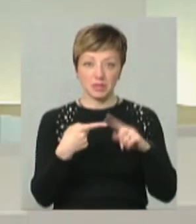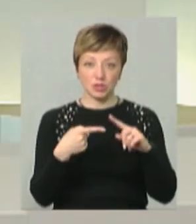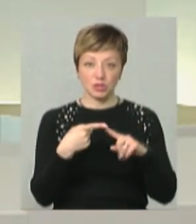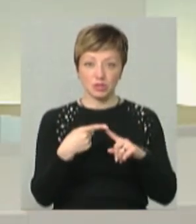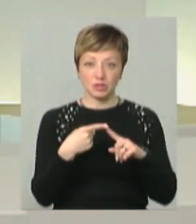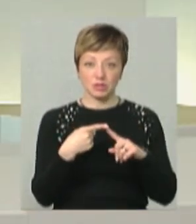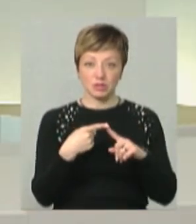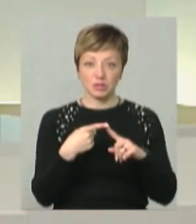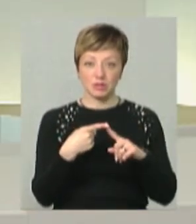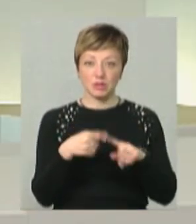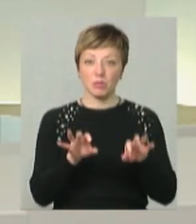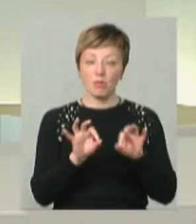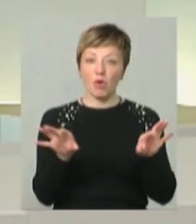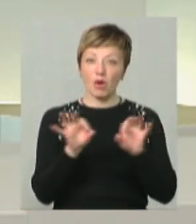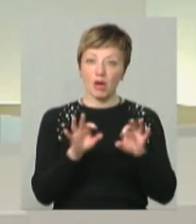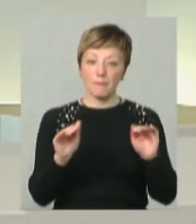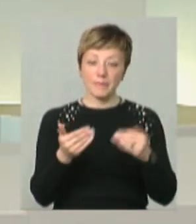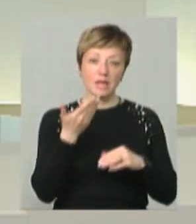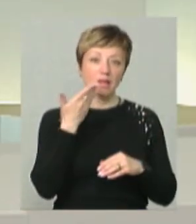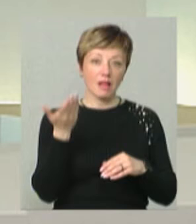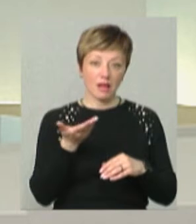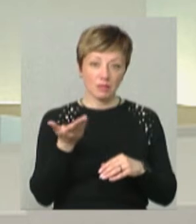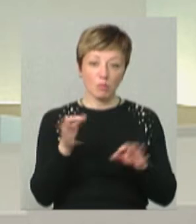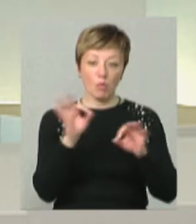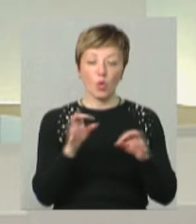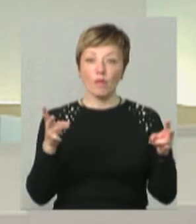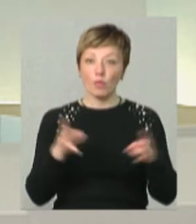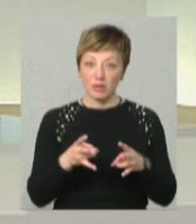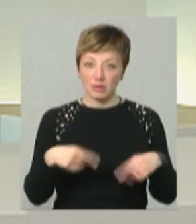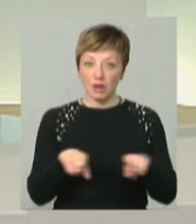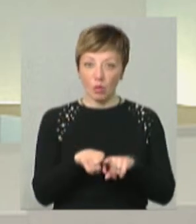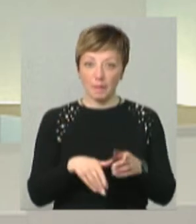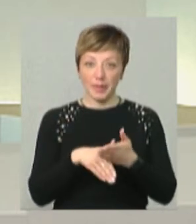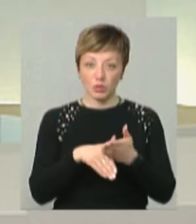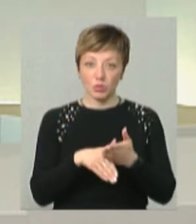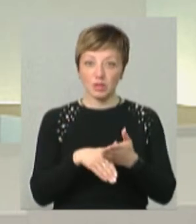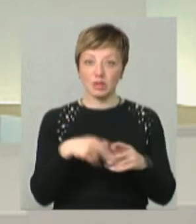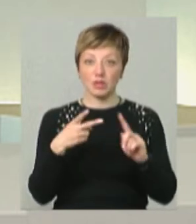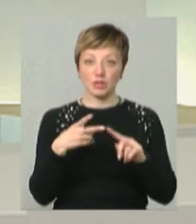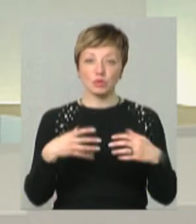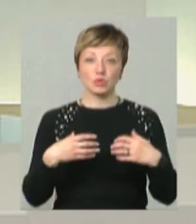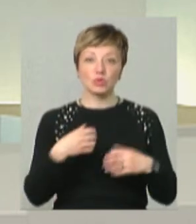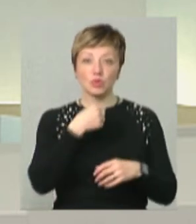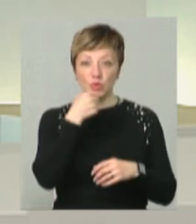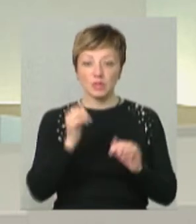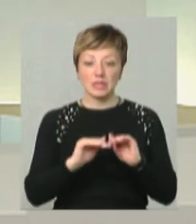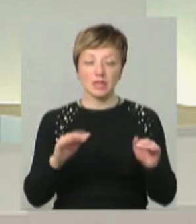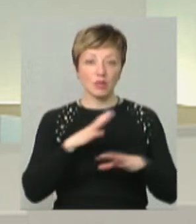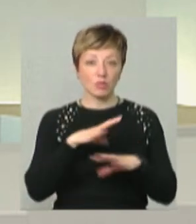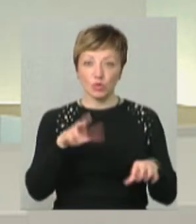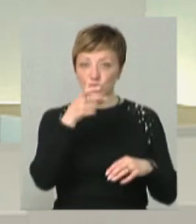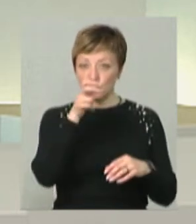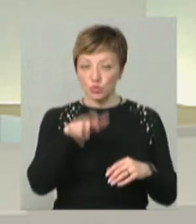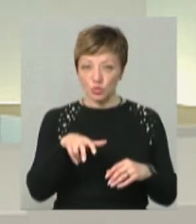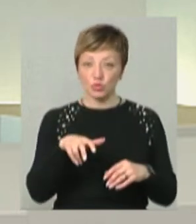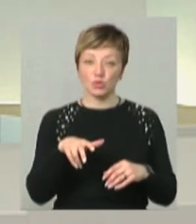пояснення, така міні-лекція про необхідність саме такої методики. Далі з дорослими, в кінці, щоб діткам не було скучно,